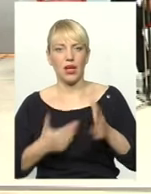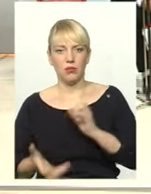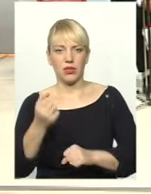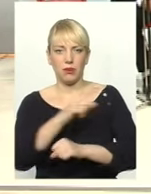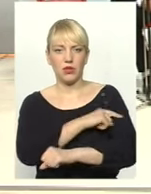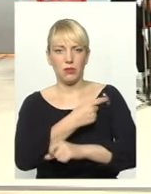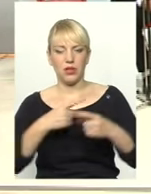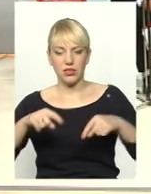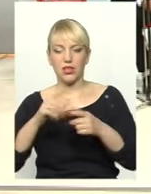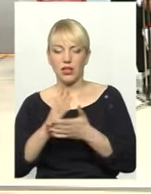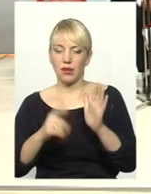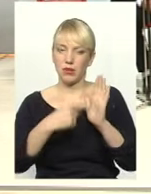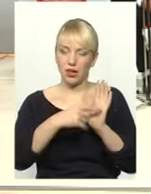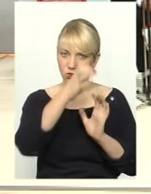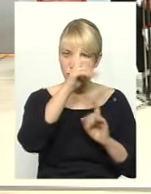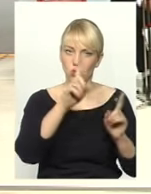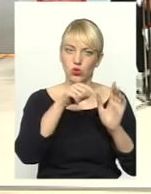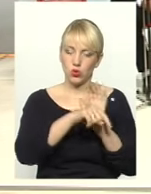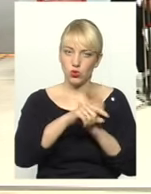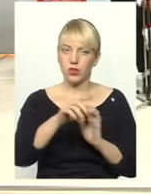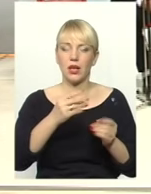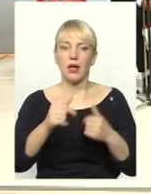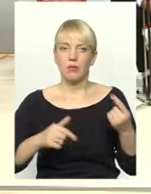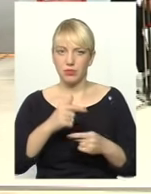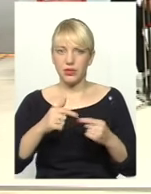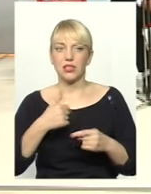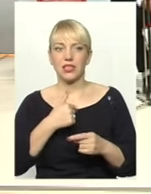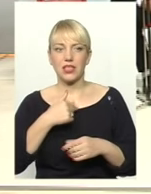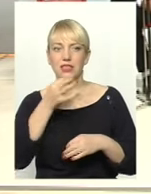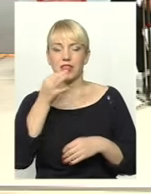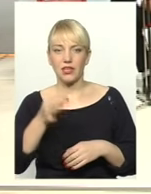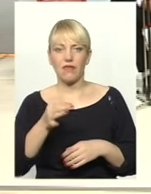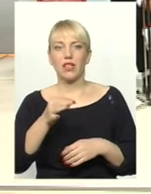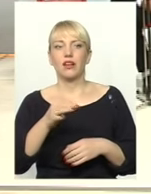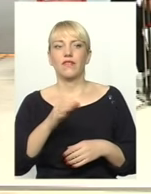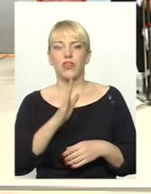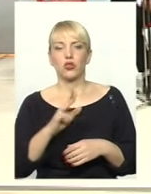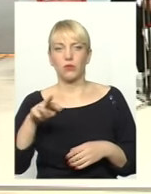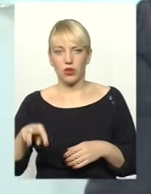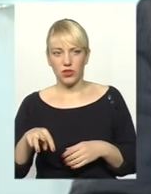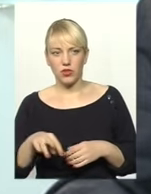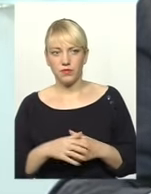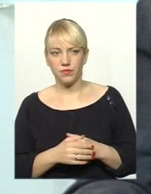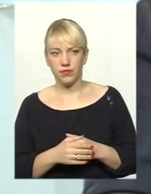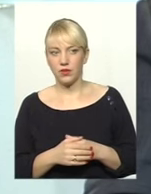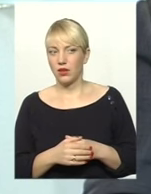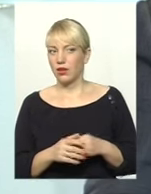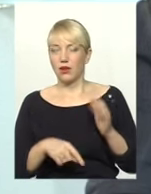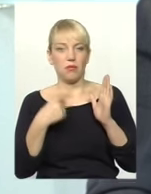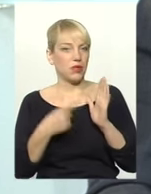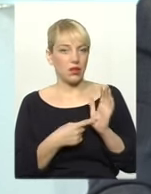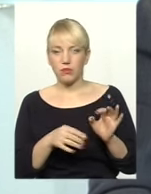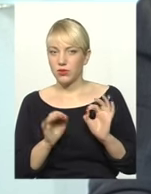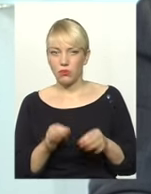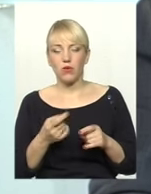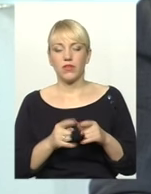питання освіти, що стосується бізнесу, те, що сказав мій товариш Вадим Миколаївич. Питання, безумовно,